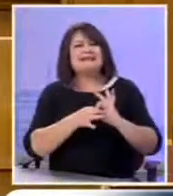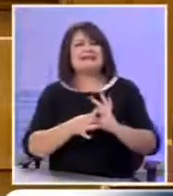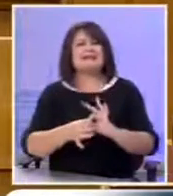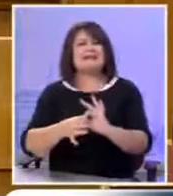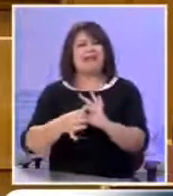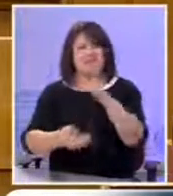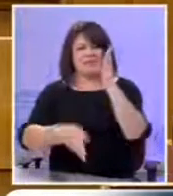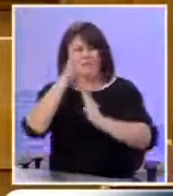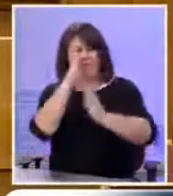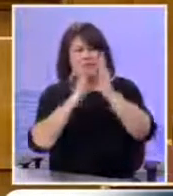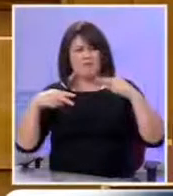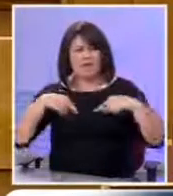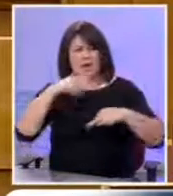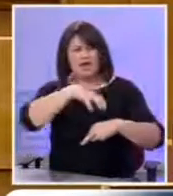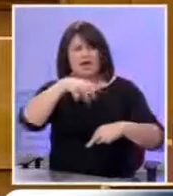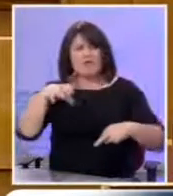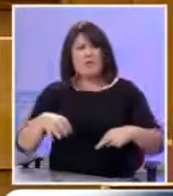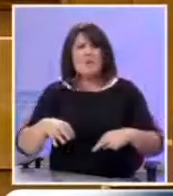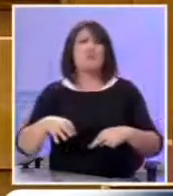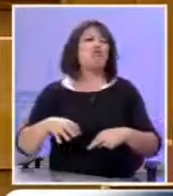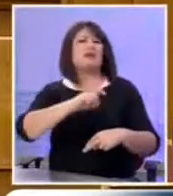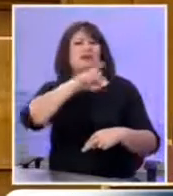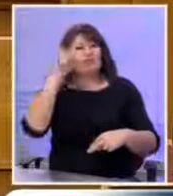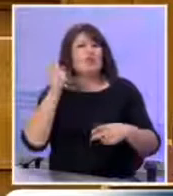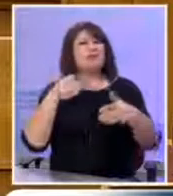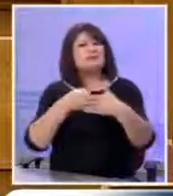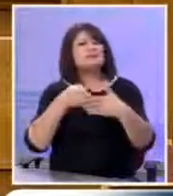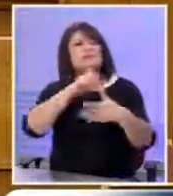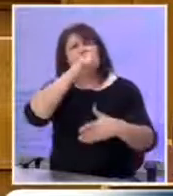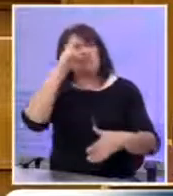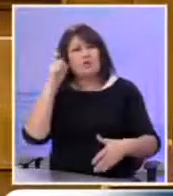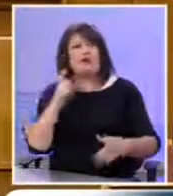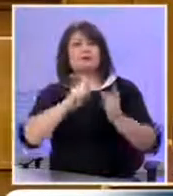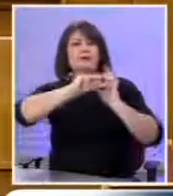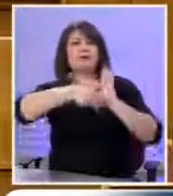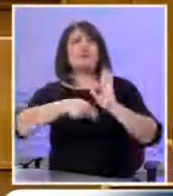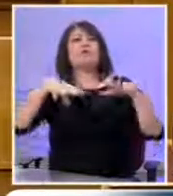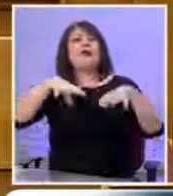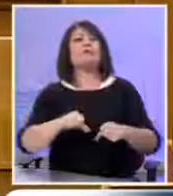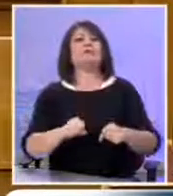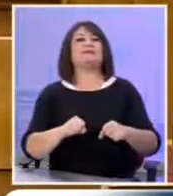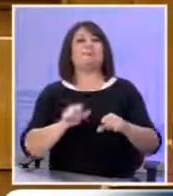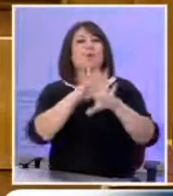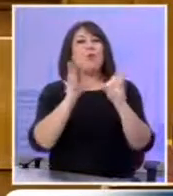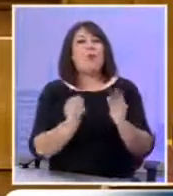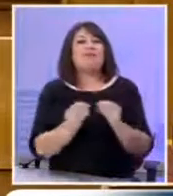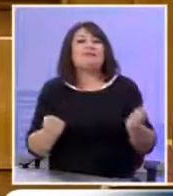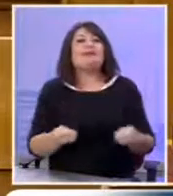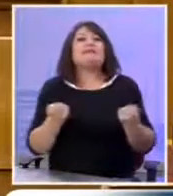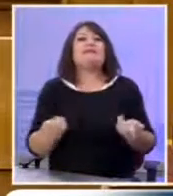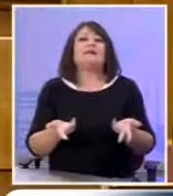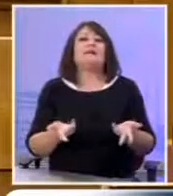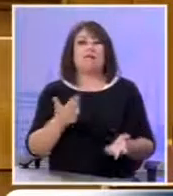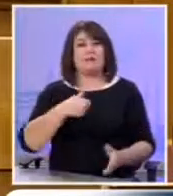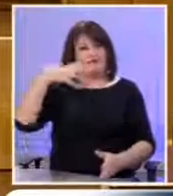υπουργεία σε όλους τους κρίσιμους κόμπους της δημόσιας διοίκησης από το μνημονιακό κατεστημένο Τι ήταν όλα αυτά δική